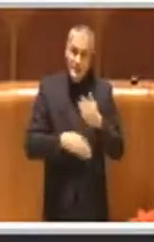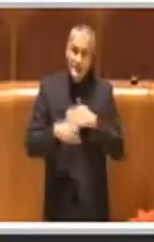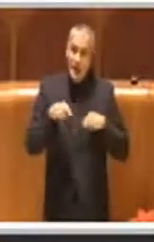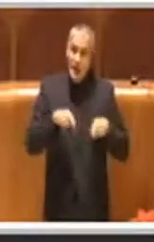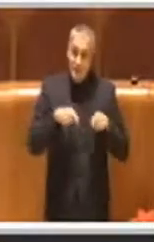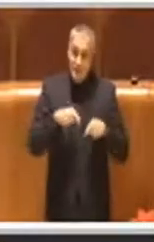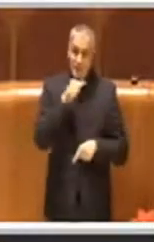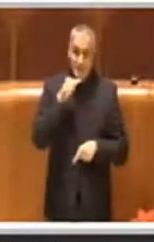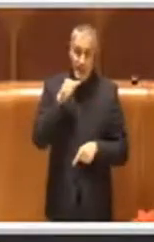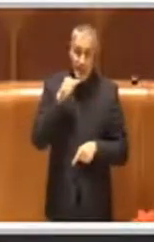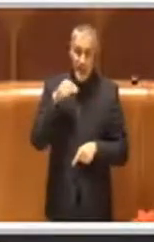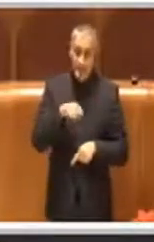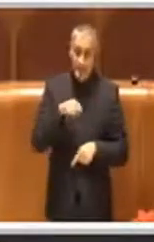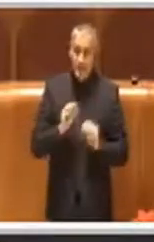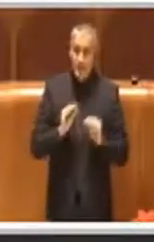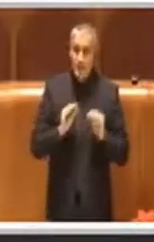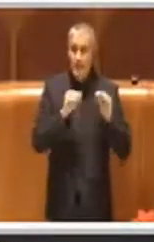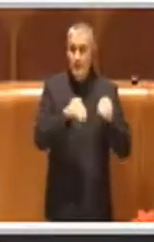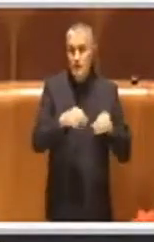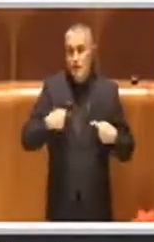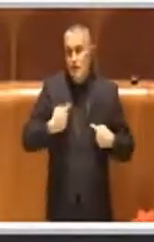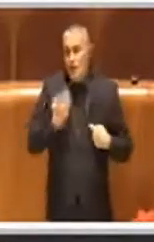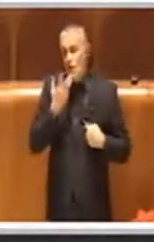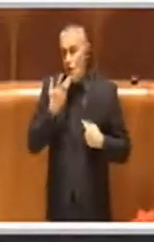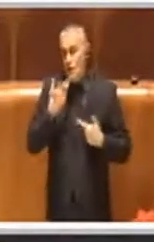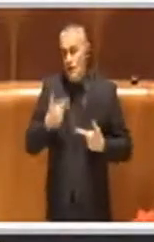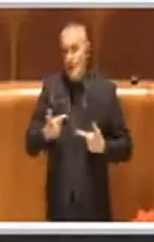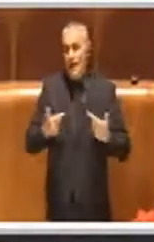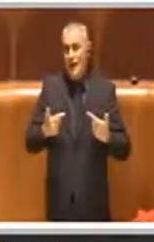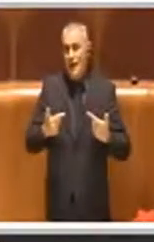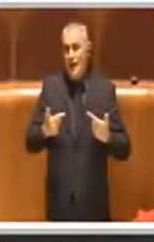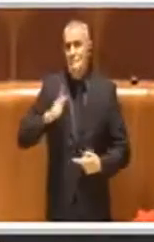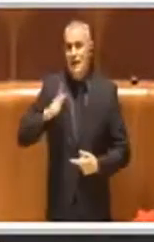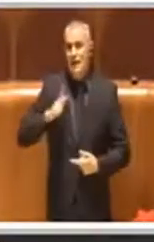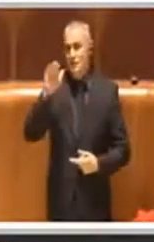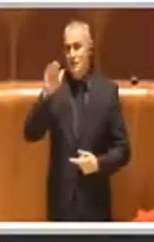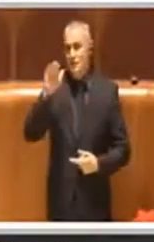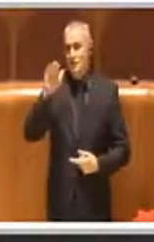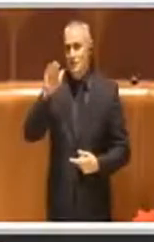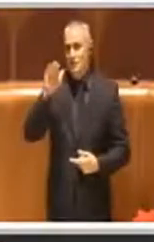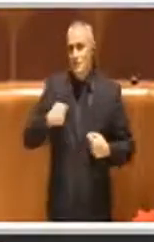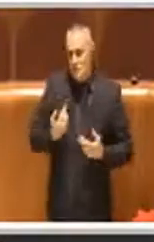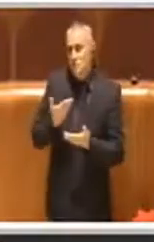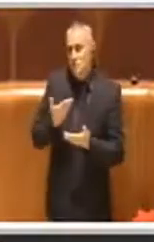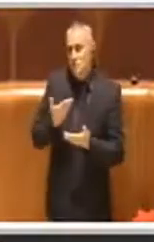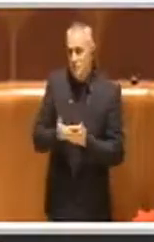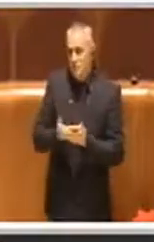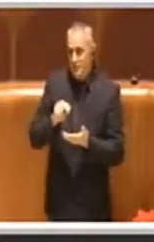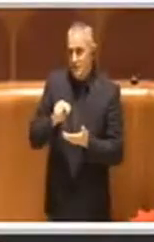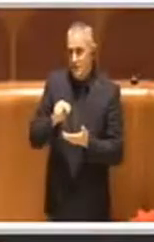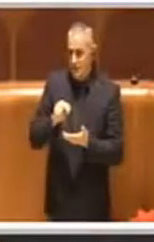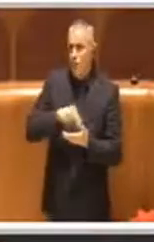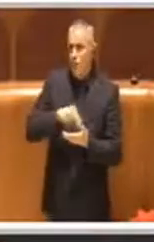dare una speranza di futuro a questi ragazzi e quindi noi voteremo questa mozione in modo favorevole. Grazie Presidente.